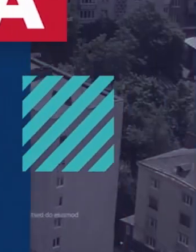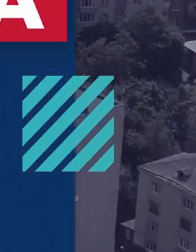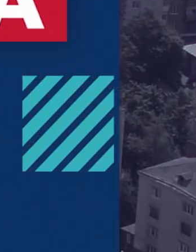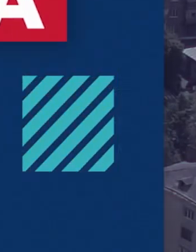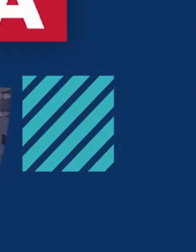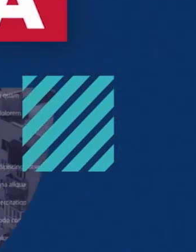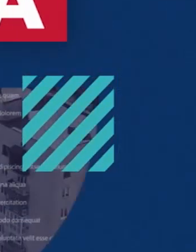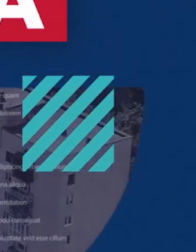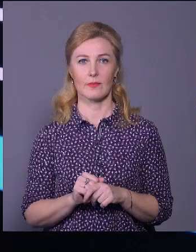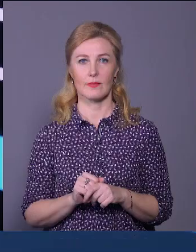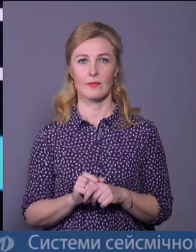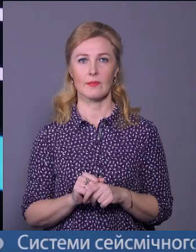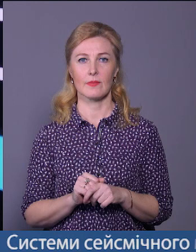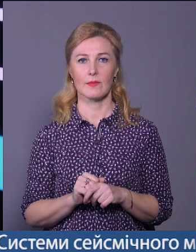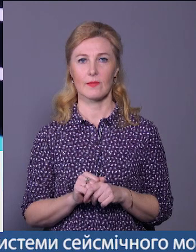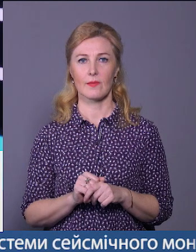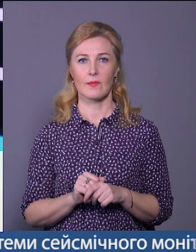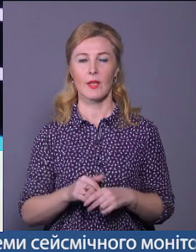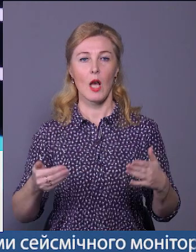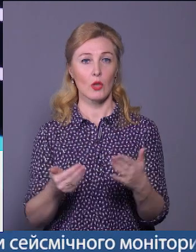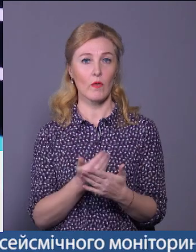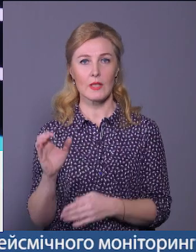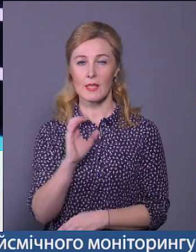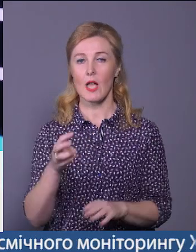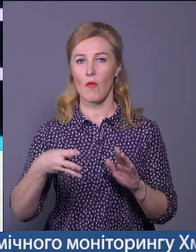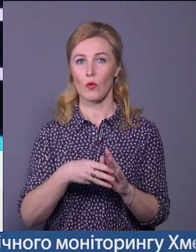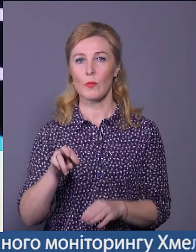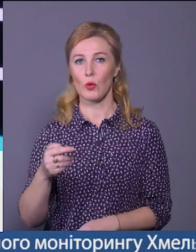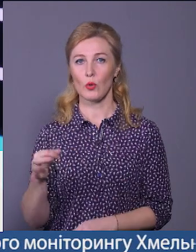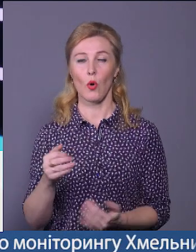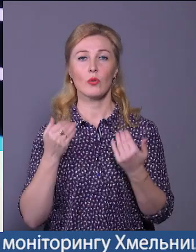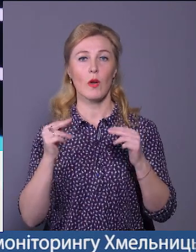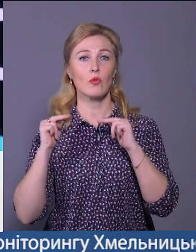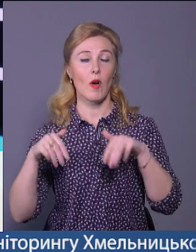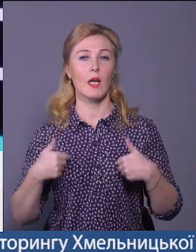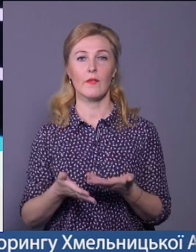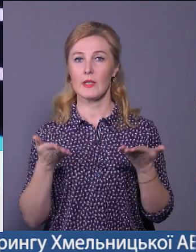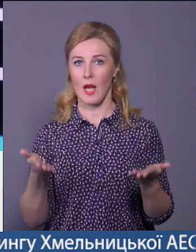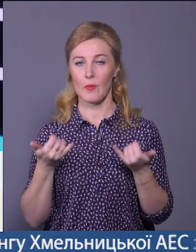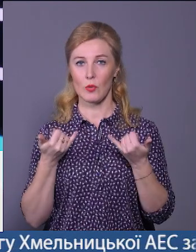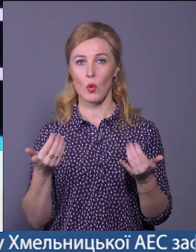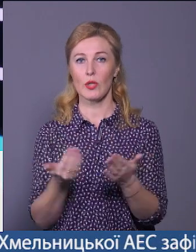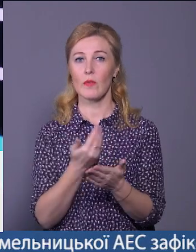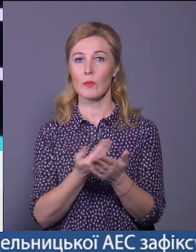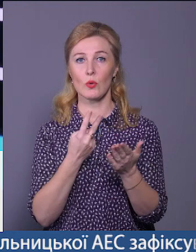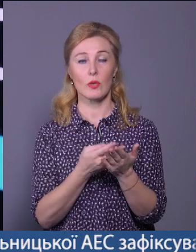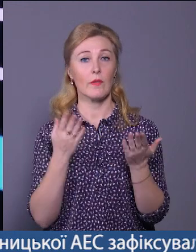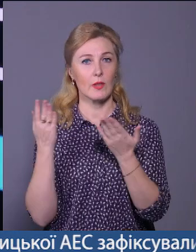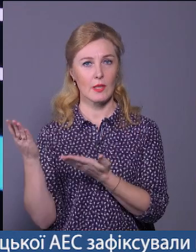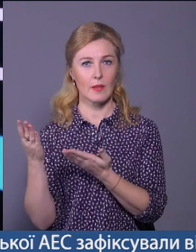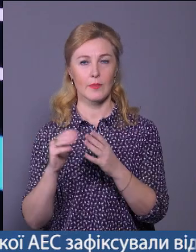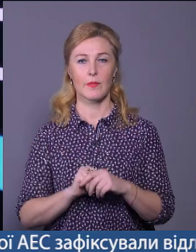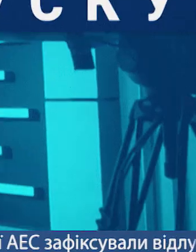Музика Новини середи 8 лютого. До вашої уваги. Вітаємо. Сьогодні у випуску. Дивіться.